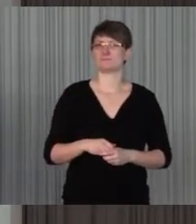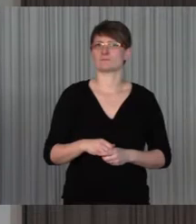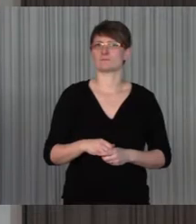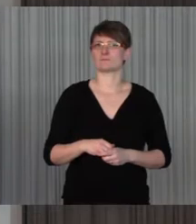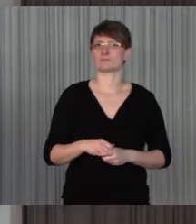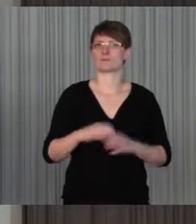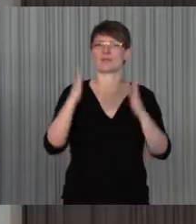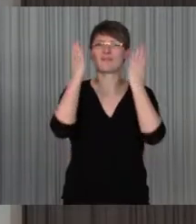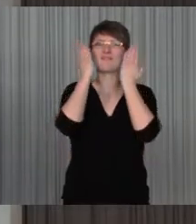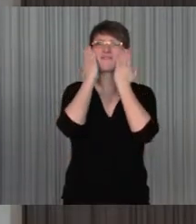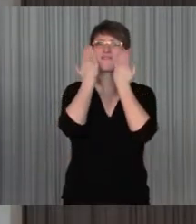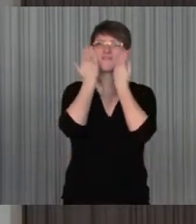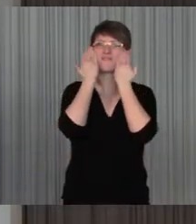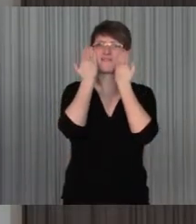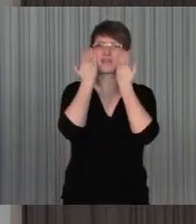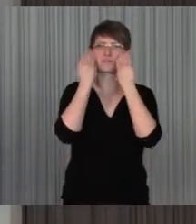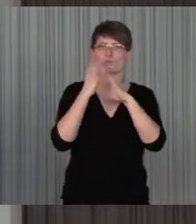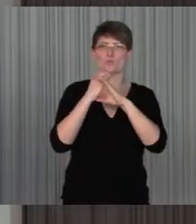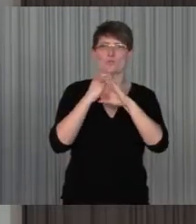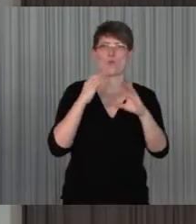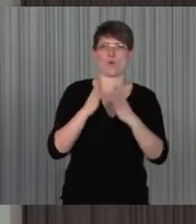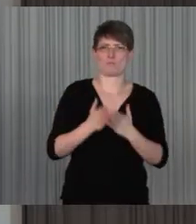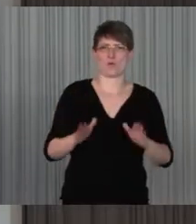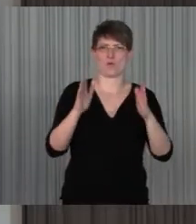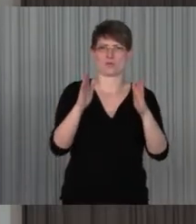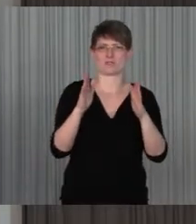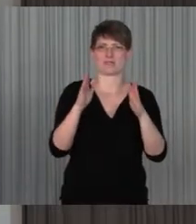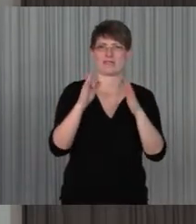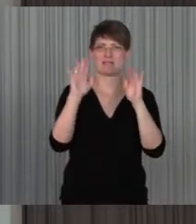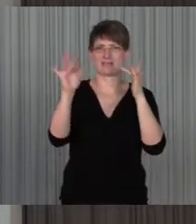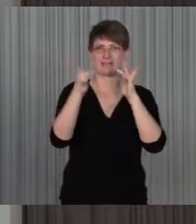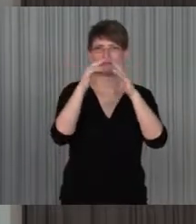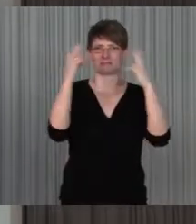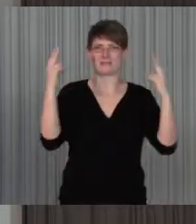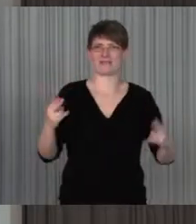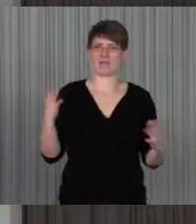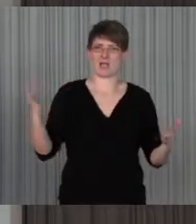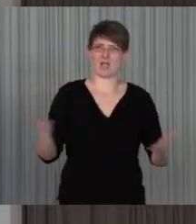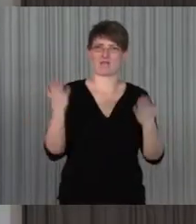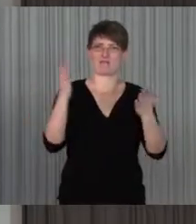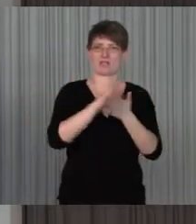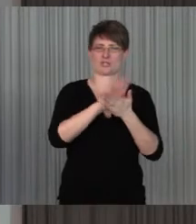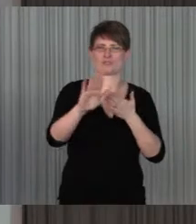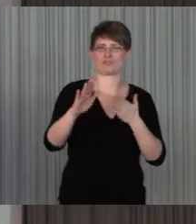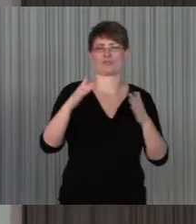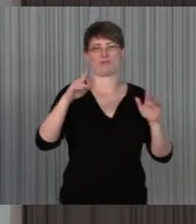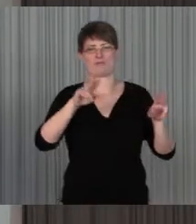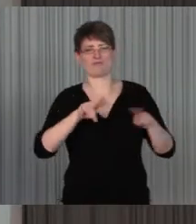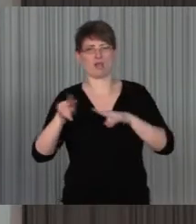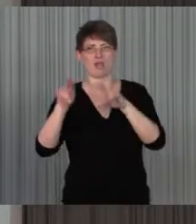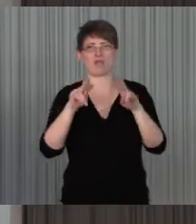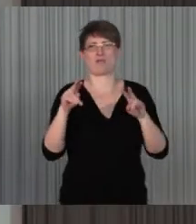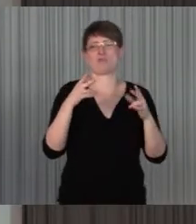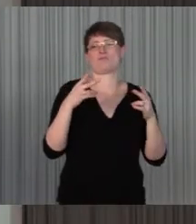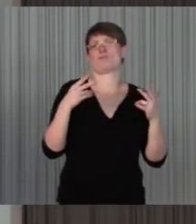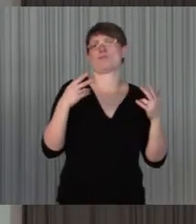Facebook-Toolbox entwickelt haben, also eine Internetseite, die in Leichtersprache einfach entfilmen und die knapp kurzen Texten erklärt,